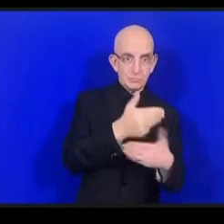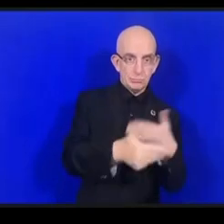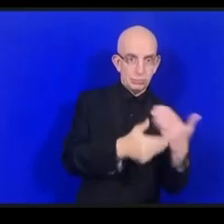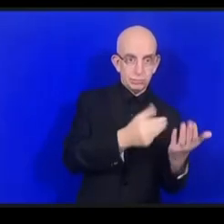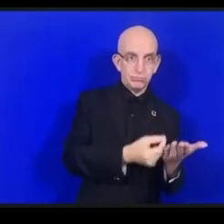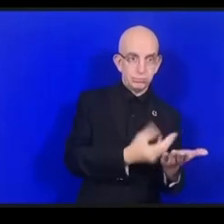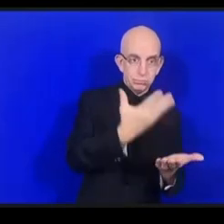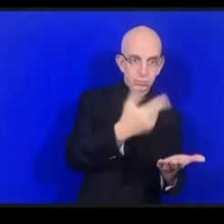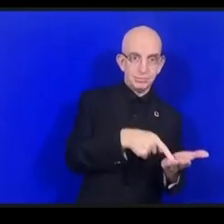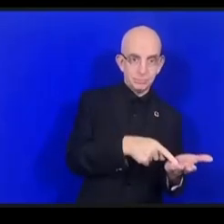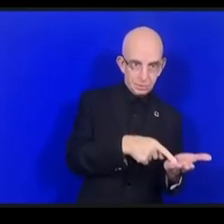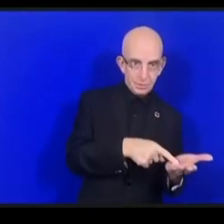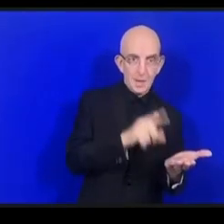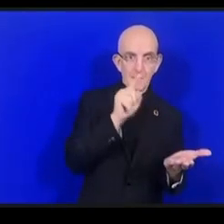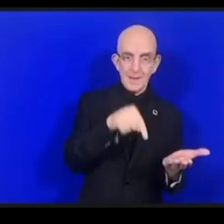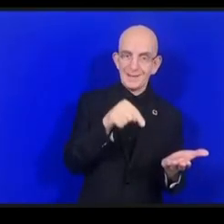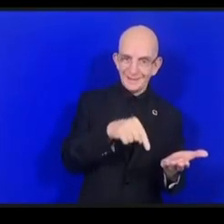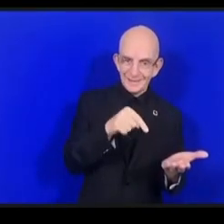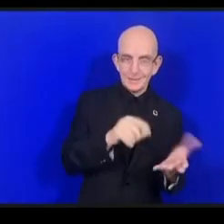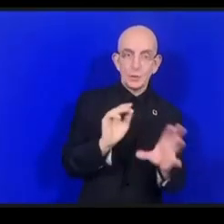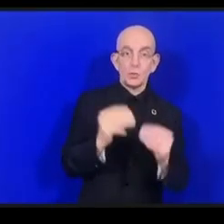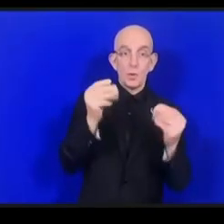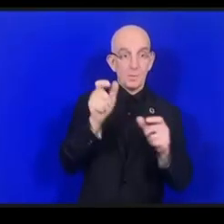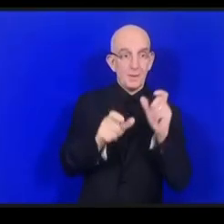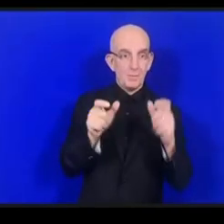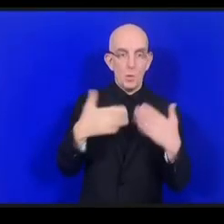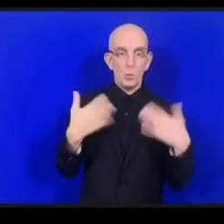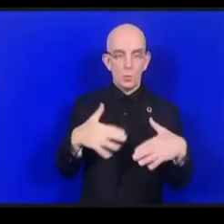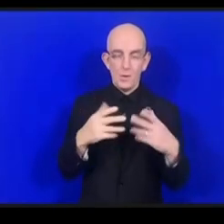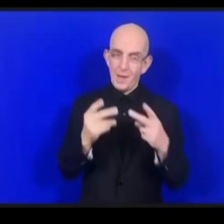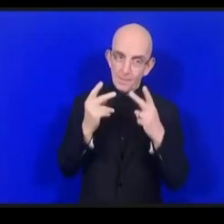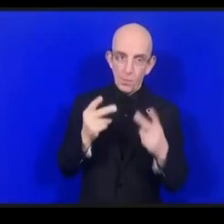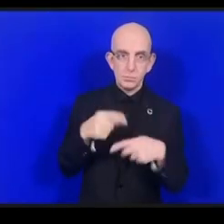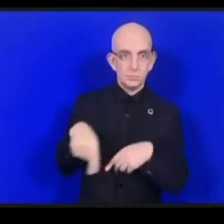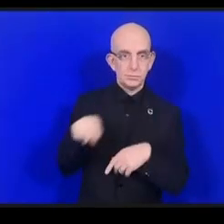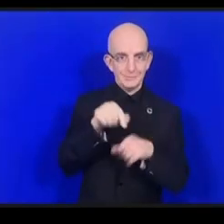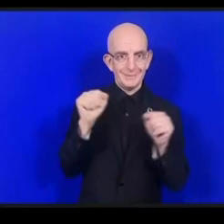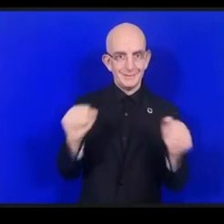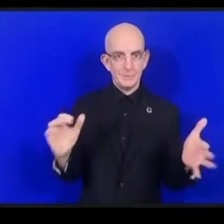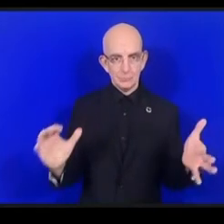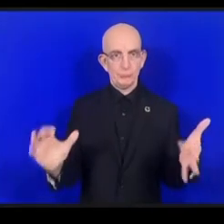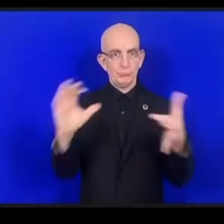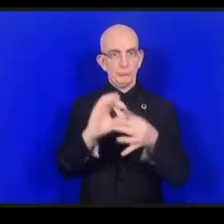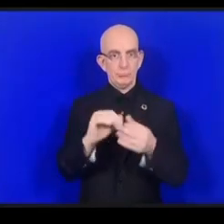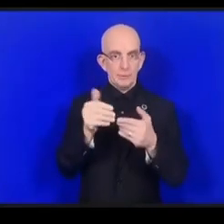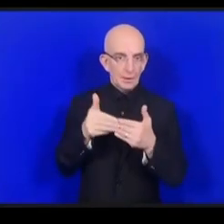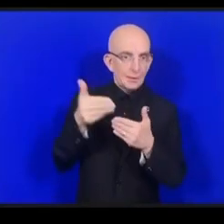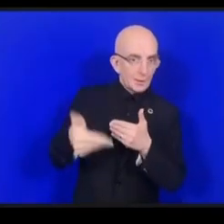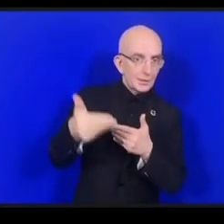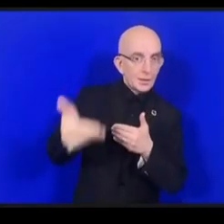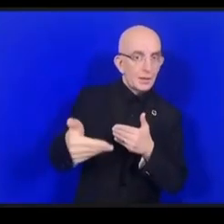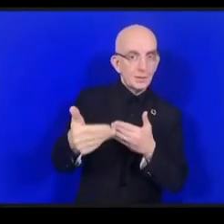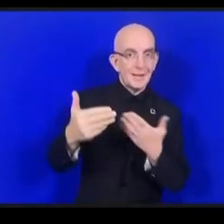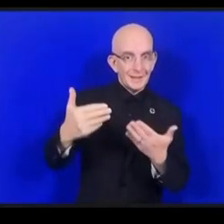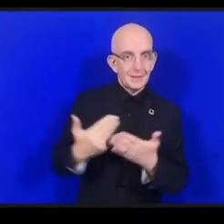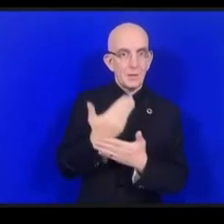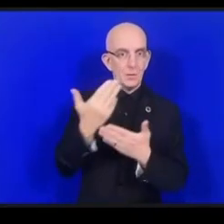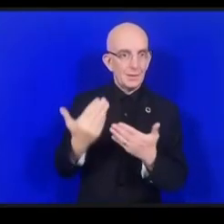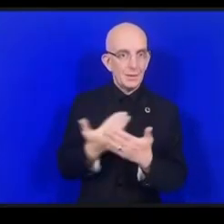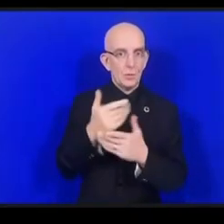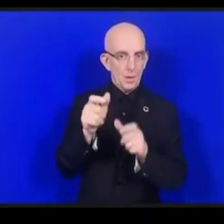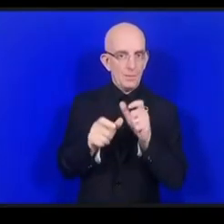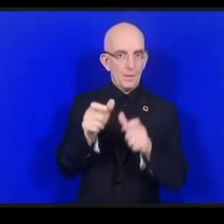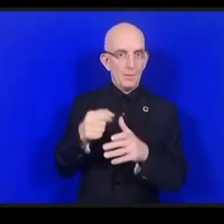ومن ناحية أخرى من الضروري